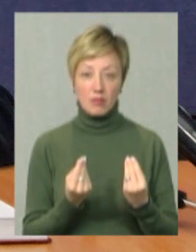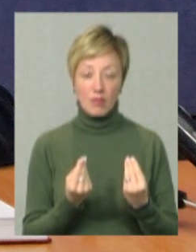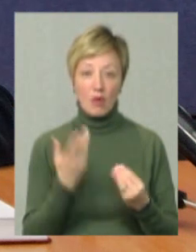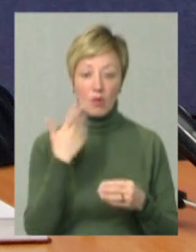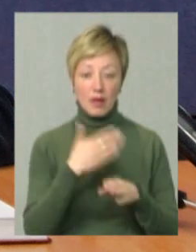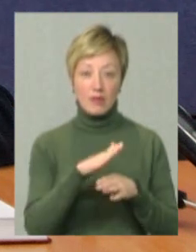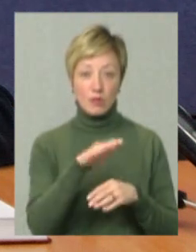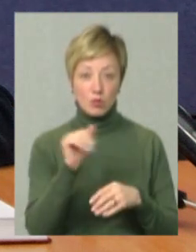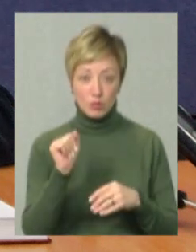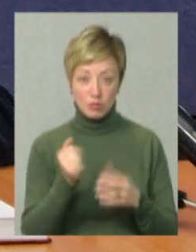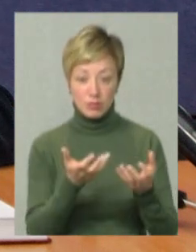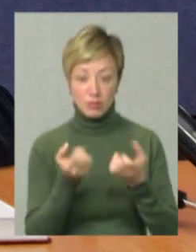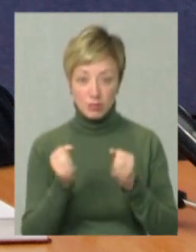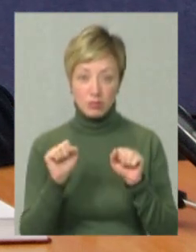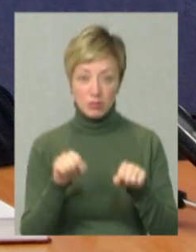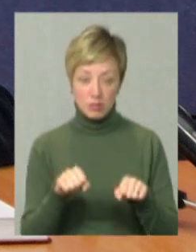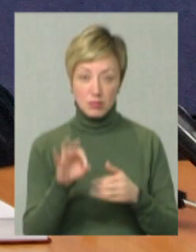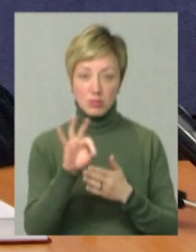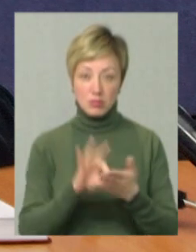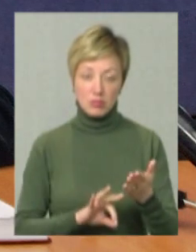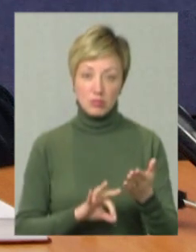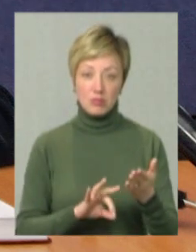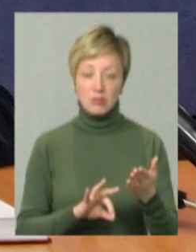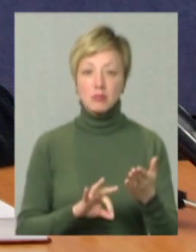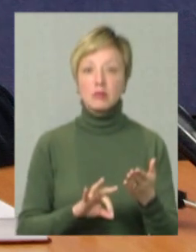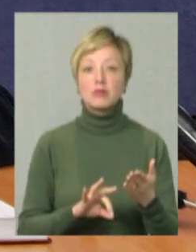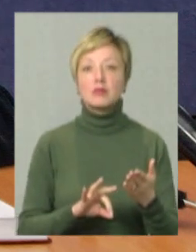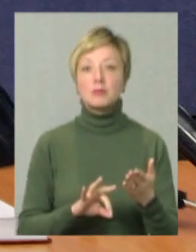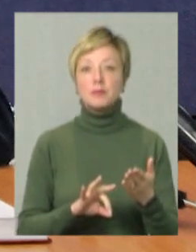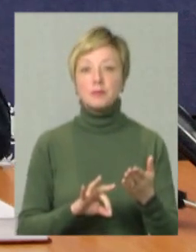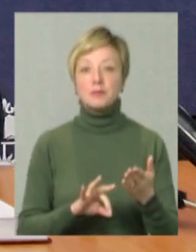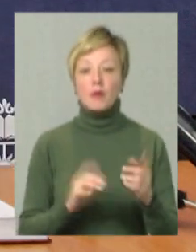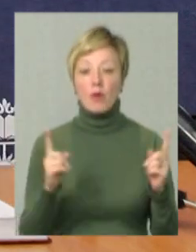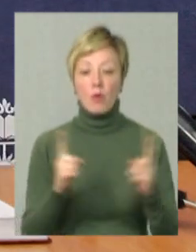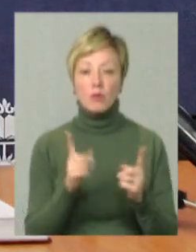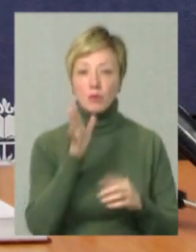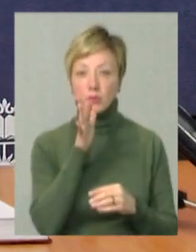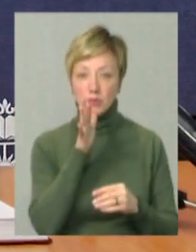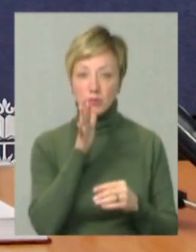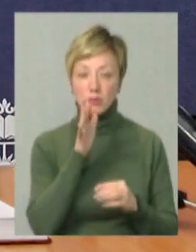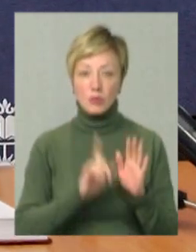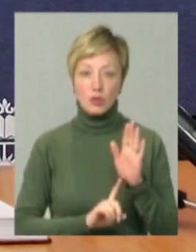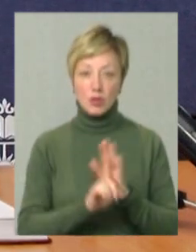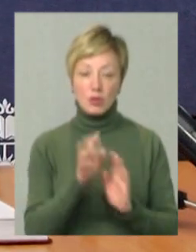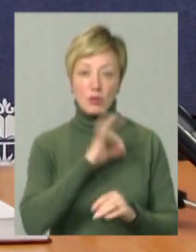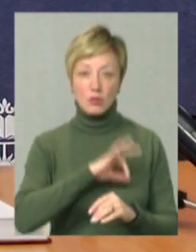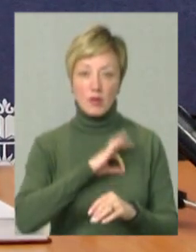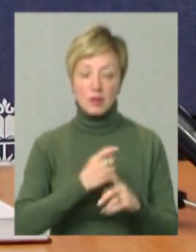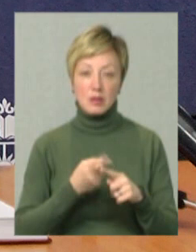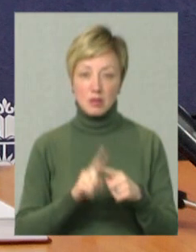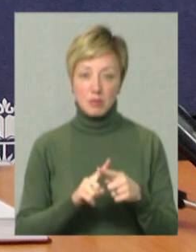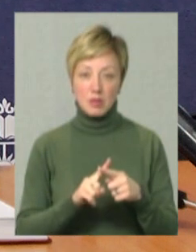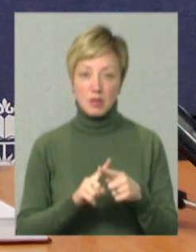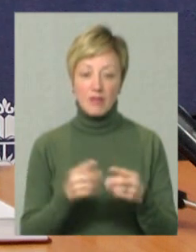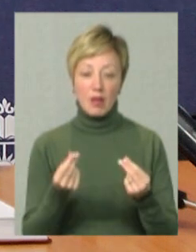кредитування, до фінансування, вже одразу, в короткий термін, почати користуватись